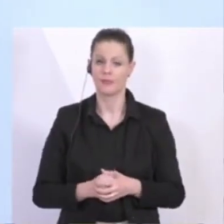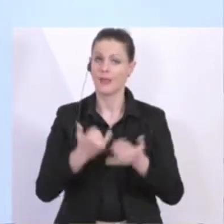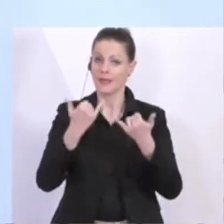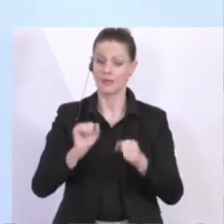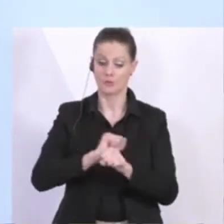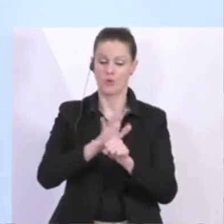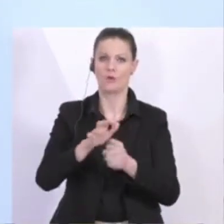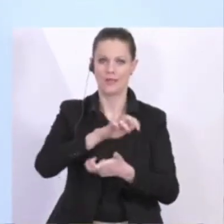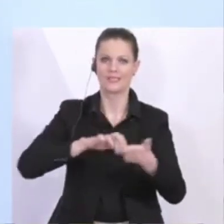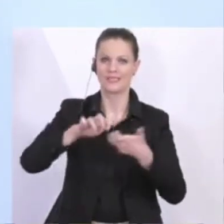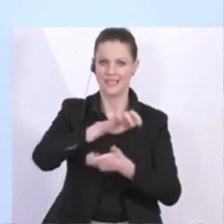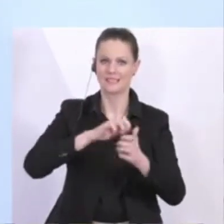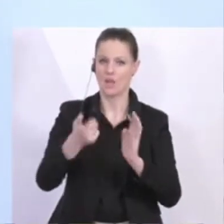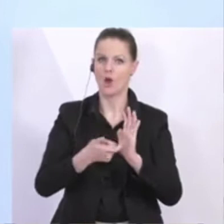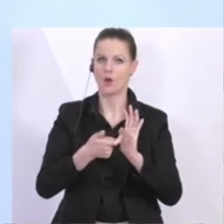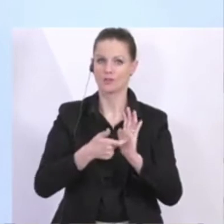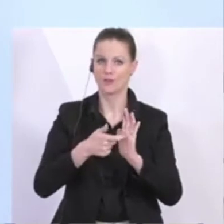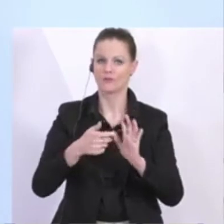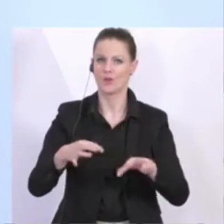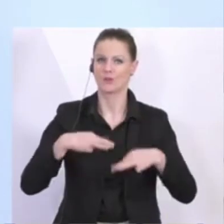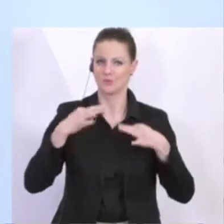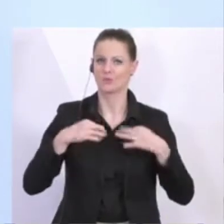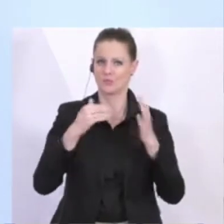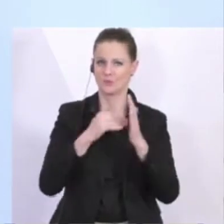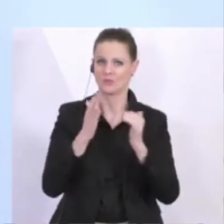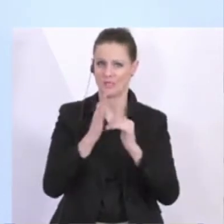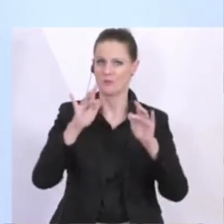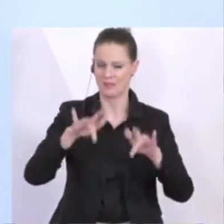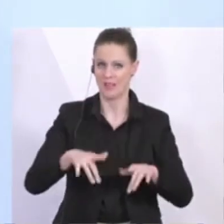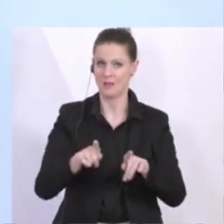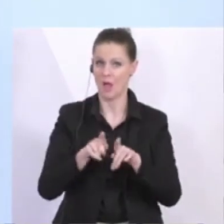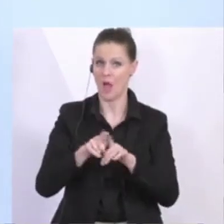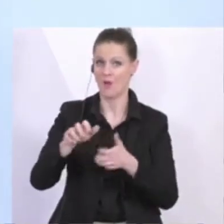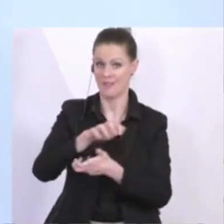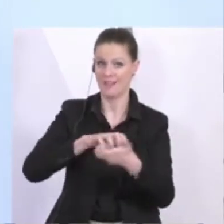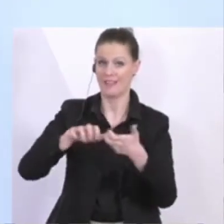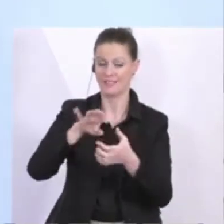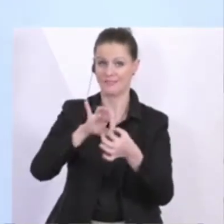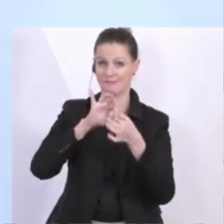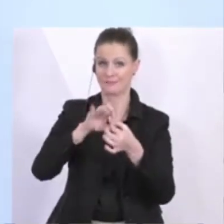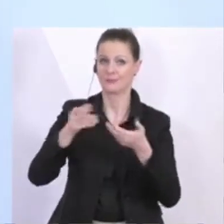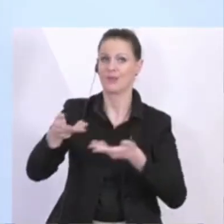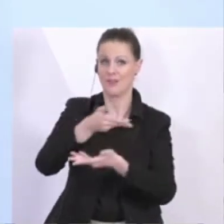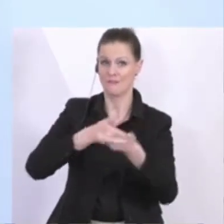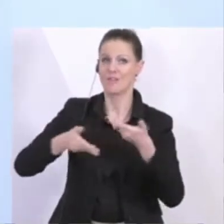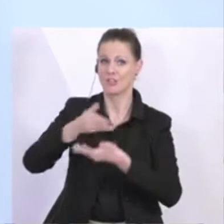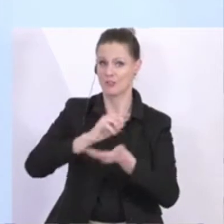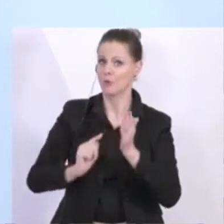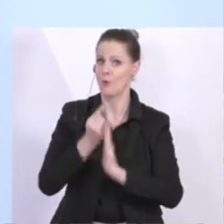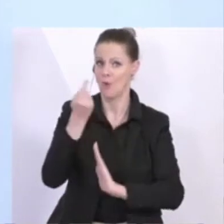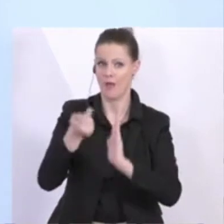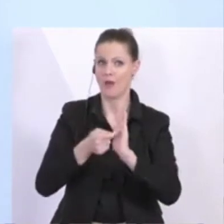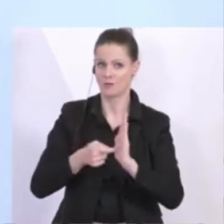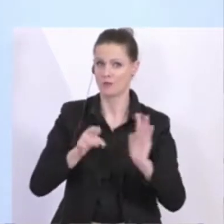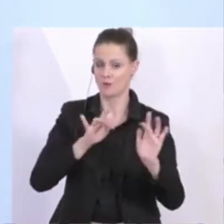-Krise für das Gesundheitssystem mit sich bringt, ist es natürlich auch eine Krise, die massive wirtschaftliche Herausforderungen